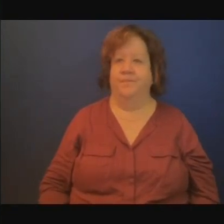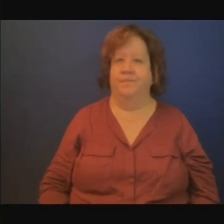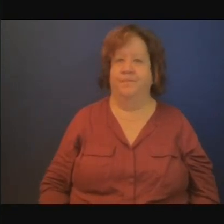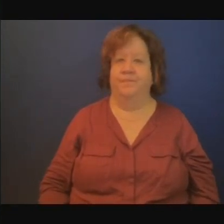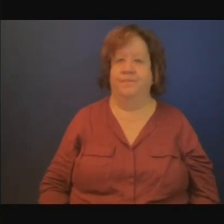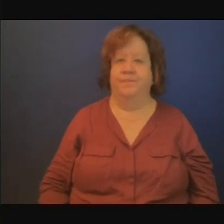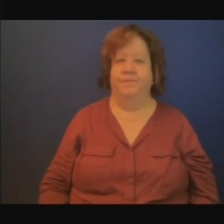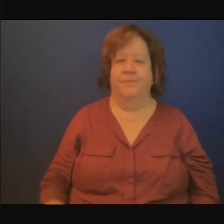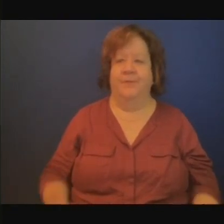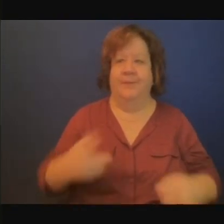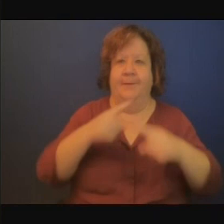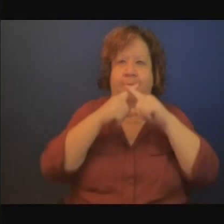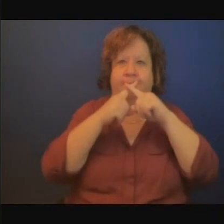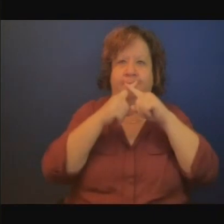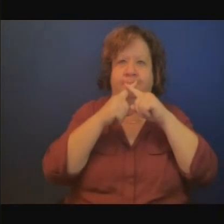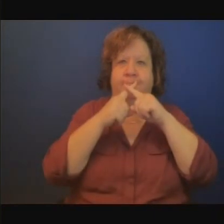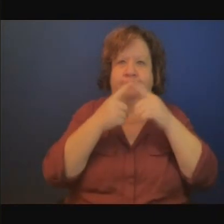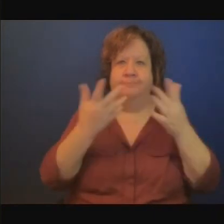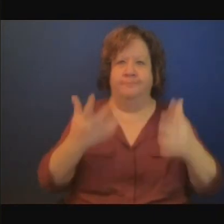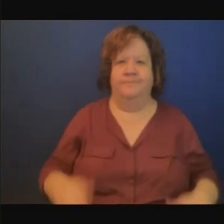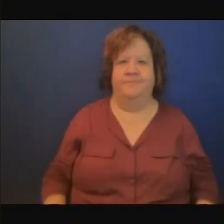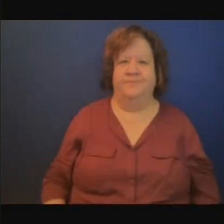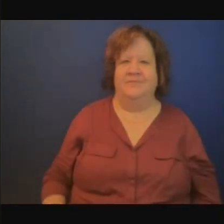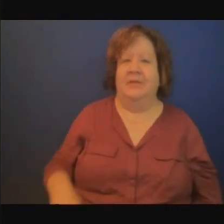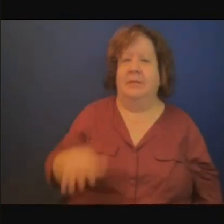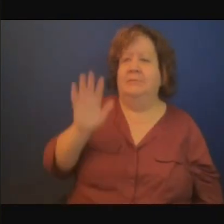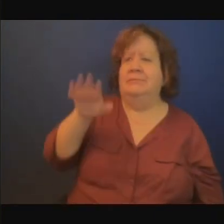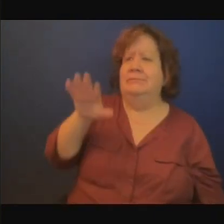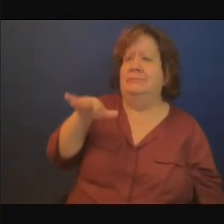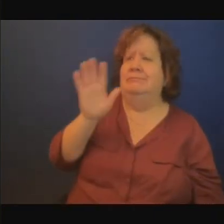En fait, c'était moi qui essayais de prendre la parole.